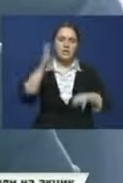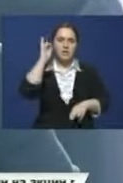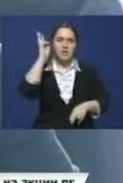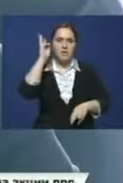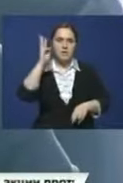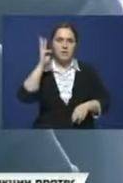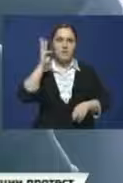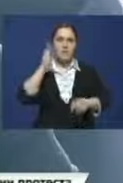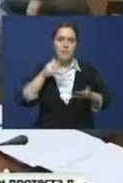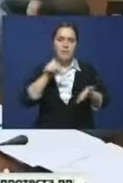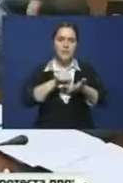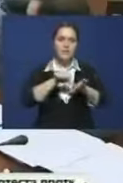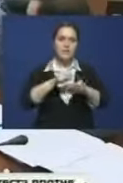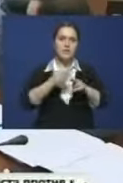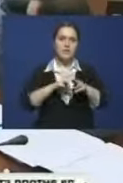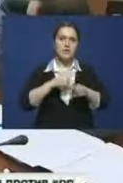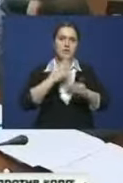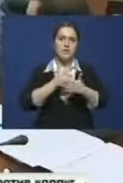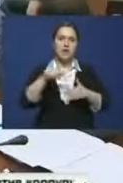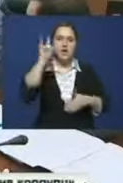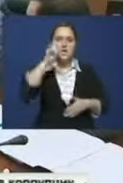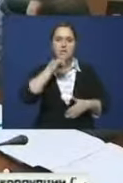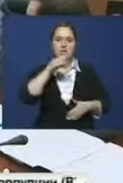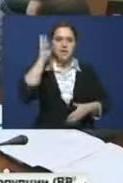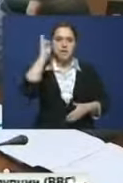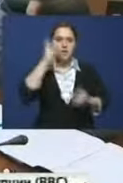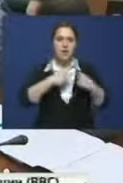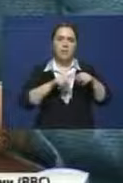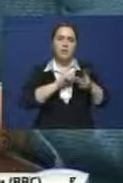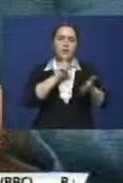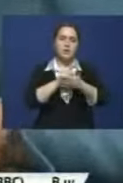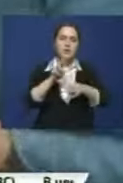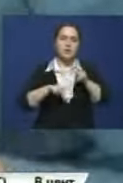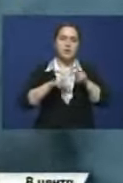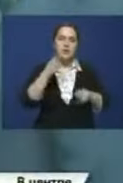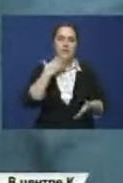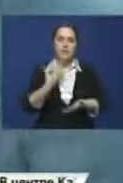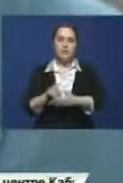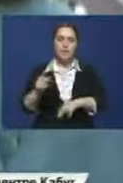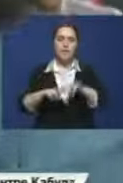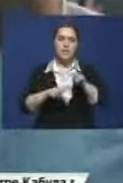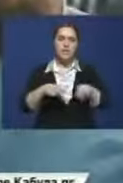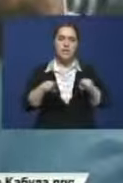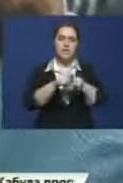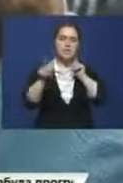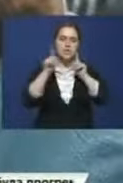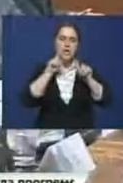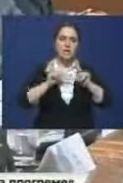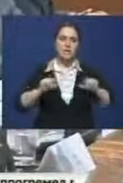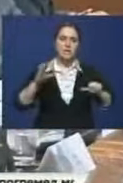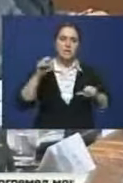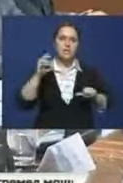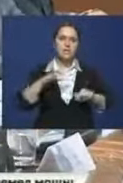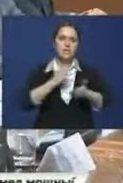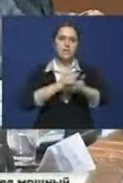-представительств. Сенаторы обратили внимание, что казахстанские дипломатические объекты должны строить отечественные строители. Также на заседании